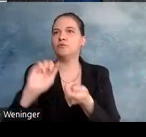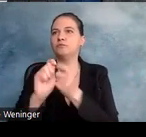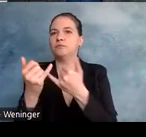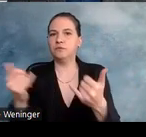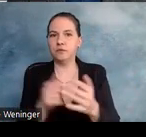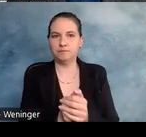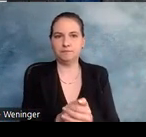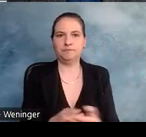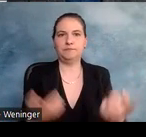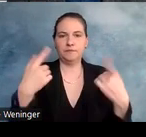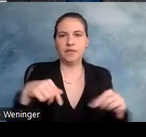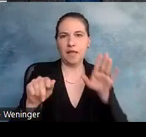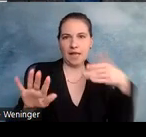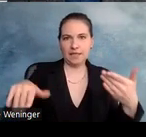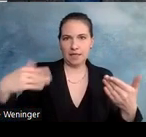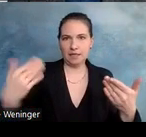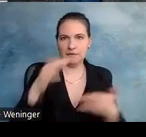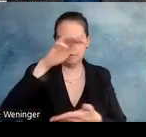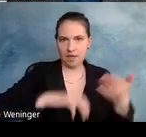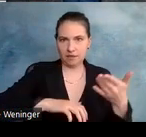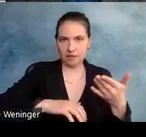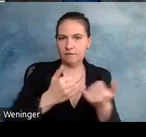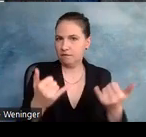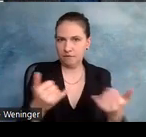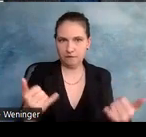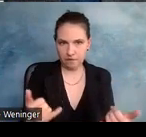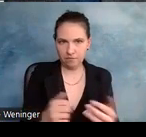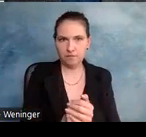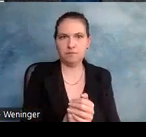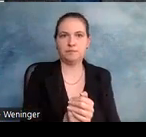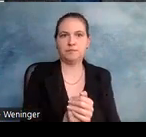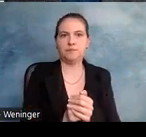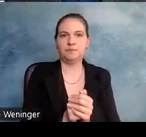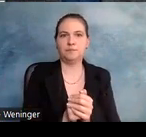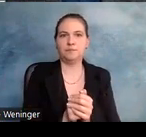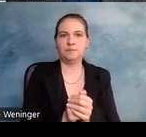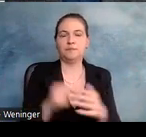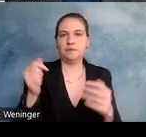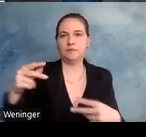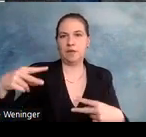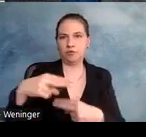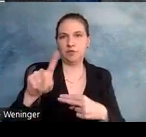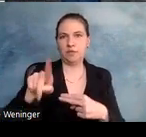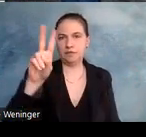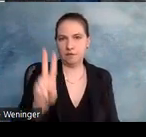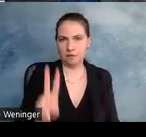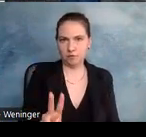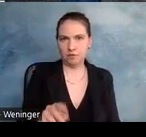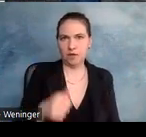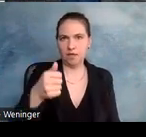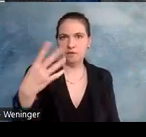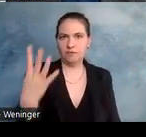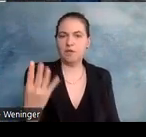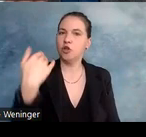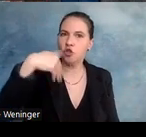Erstellung von Alternativtexten. Da werde ich auch gleich noch was dazu sagen. Dieser Abschnitt soll dann in der nächsten Version 1.4 noch